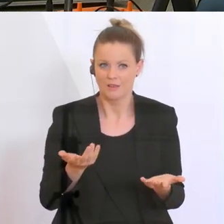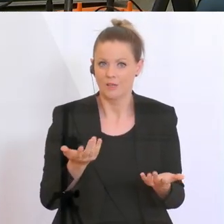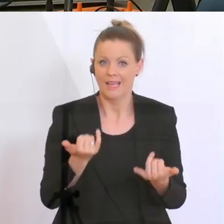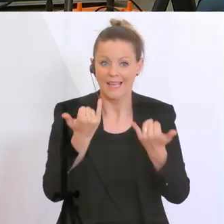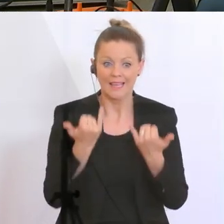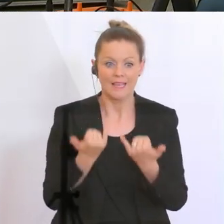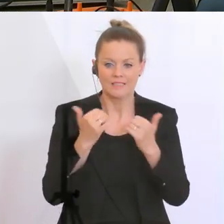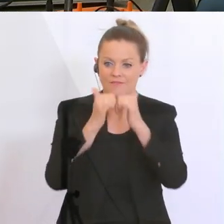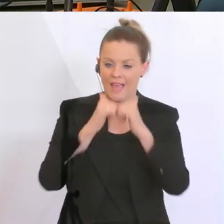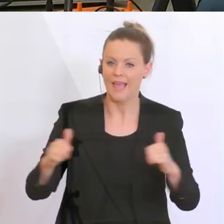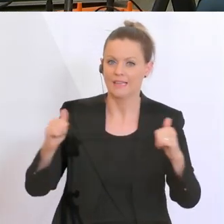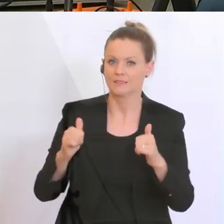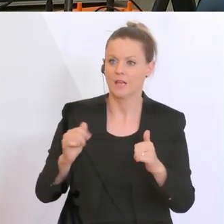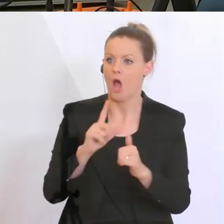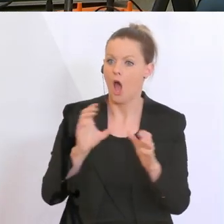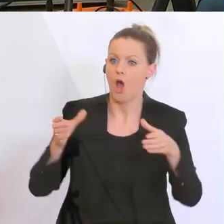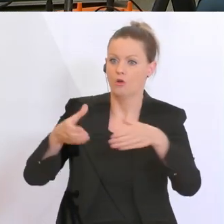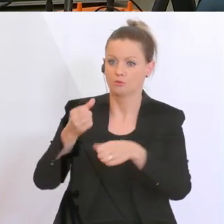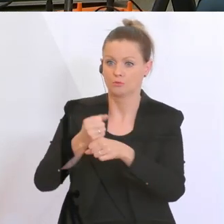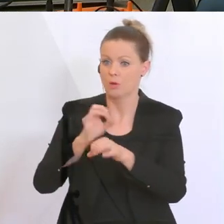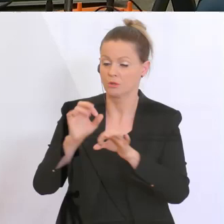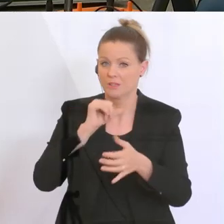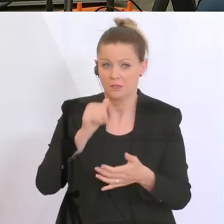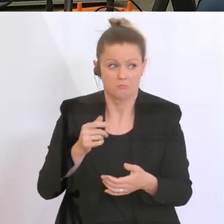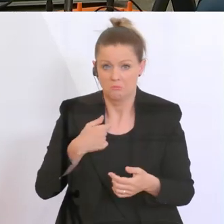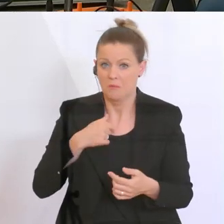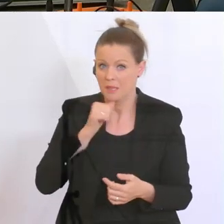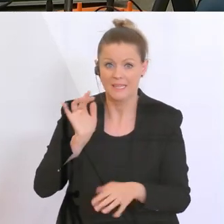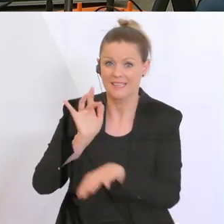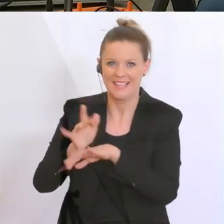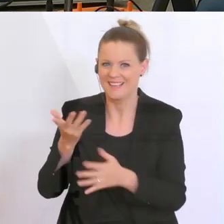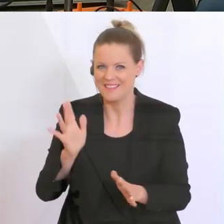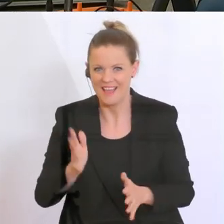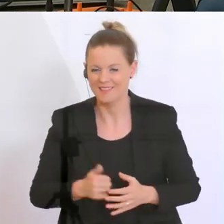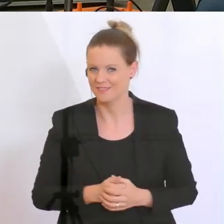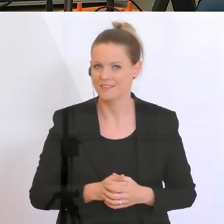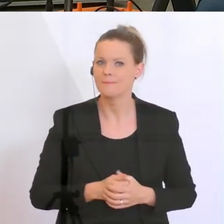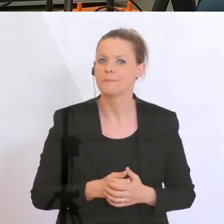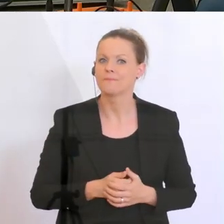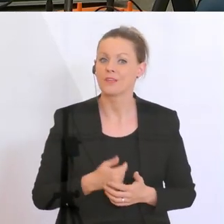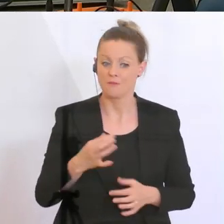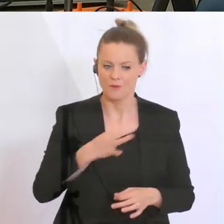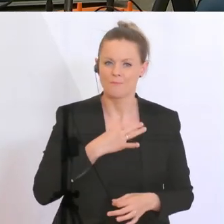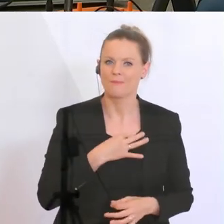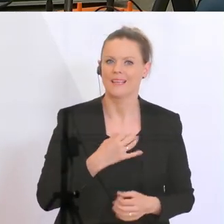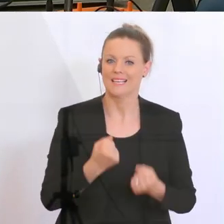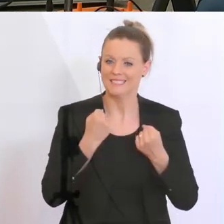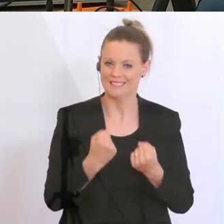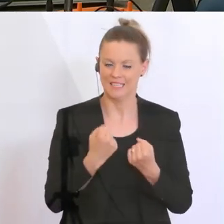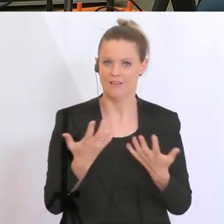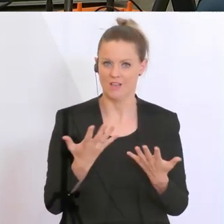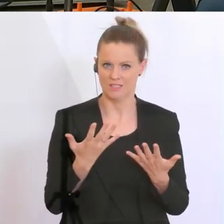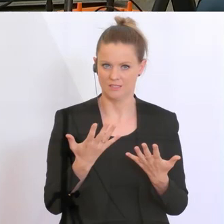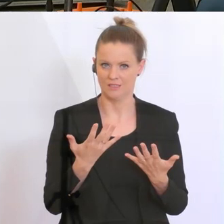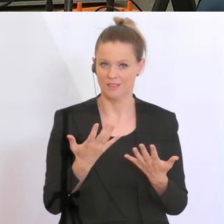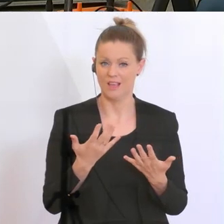eigenen Ausschuss macht, der auch so heißt, da habe ich überhaupt nichts dagegen. Mir ist noch wichtig, dass sichergestellt ist, dass wir von Anfang an gesagt